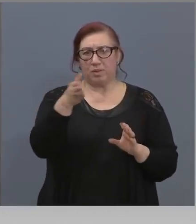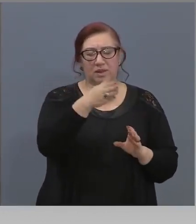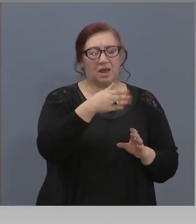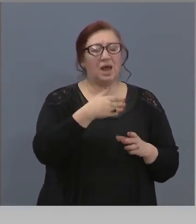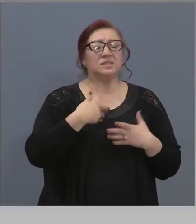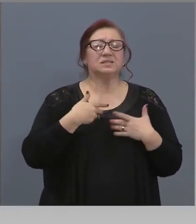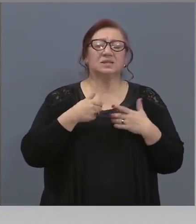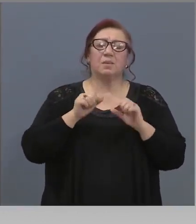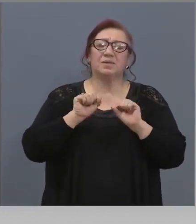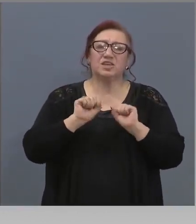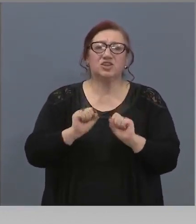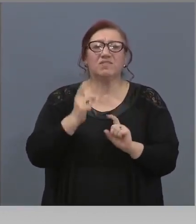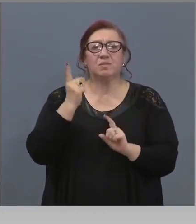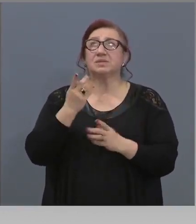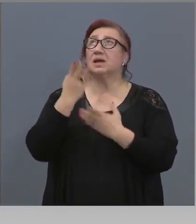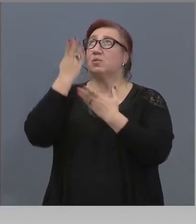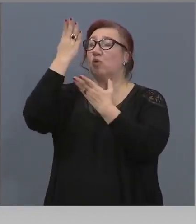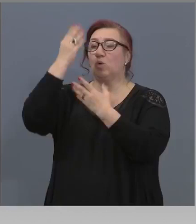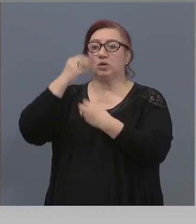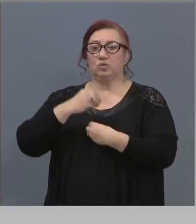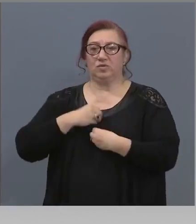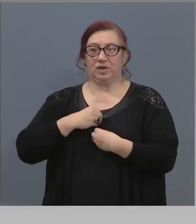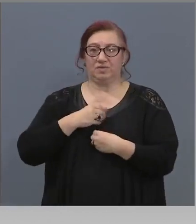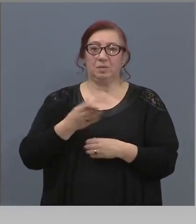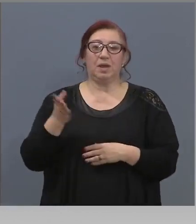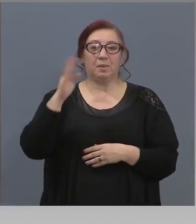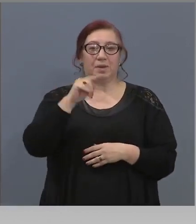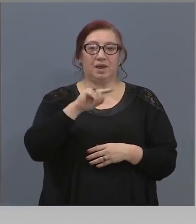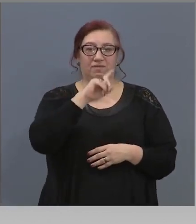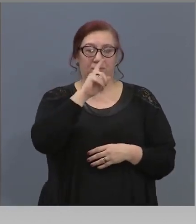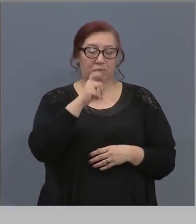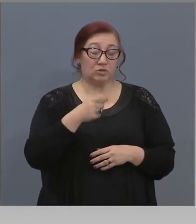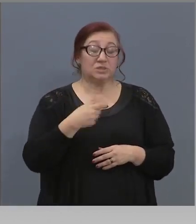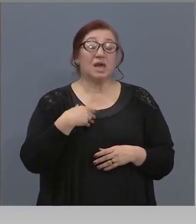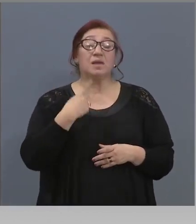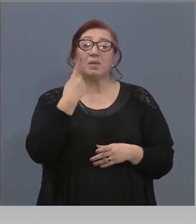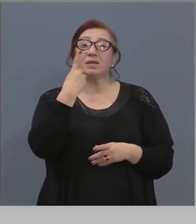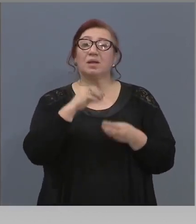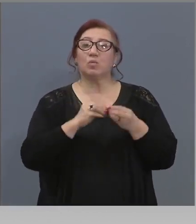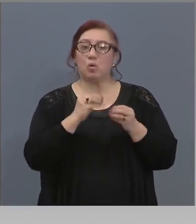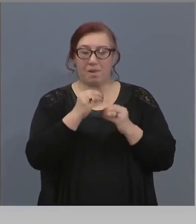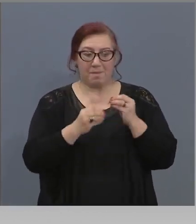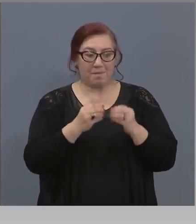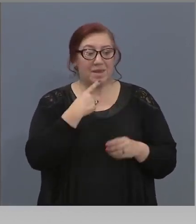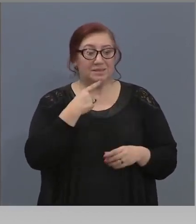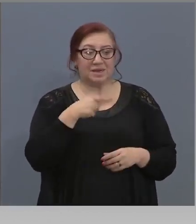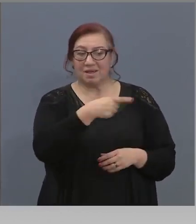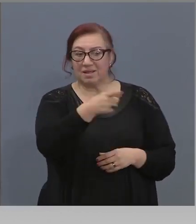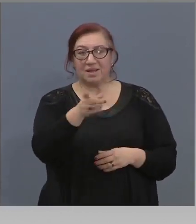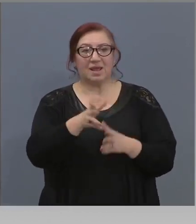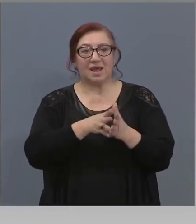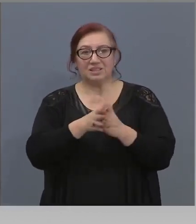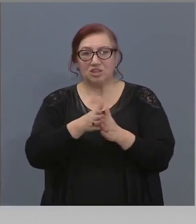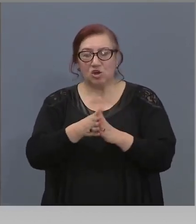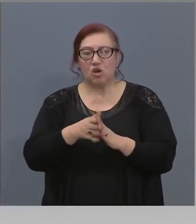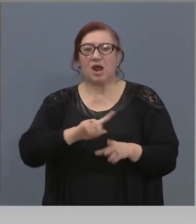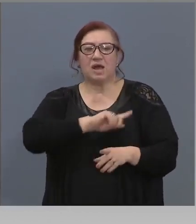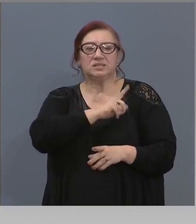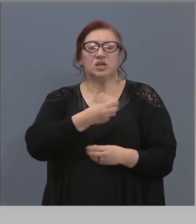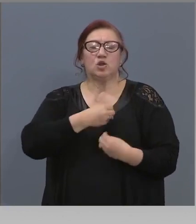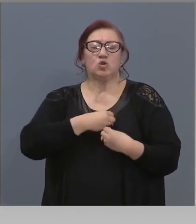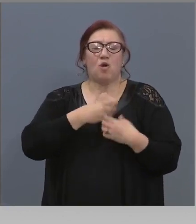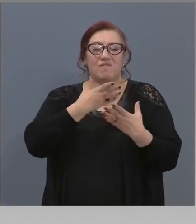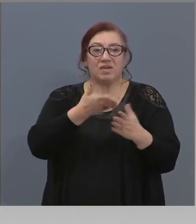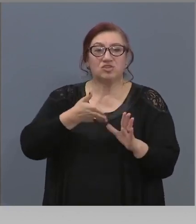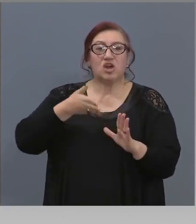Вие само има един такъв проблем, че заради тези хора силно вярващи в църквите и на улиците трябва да излязат още много